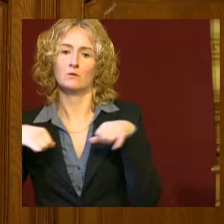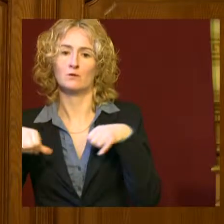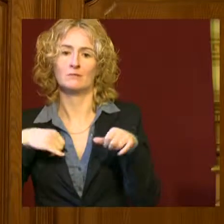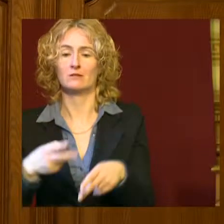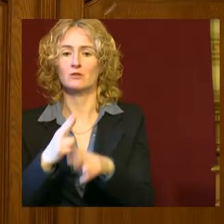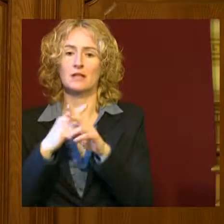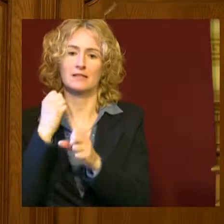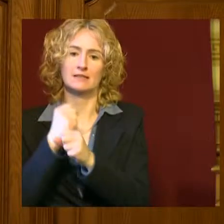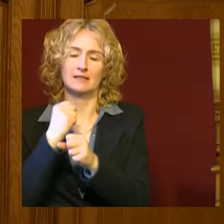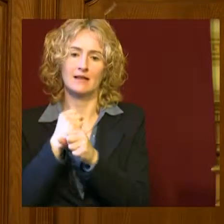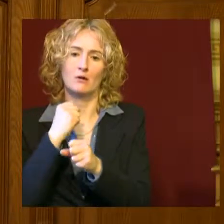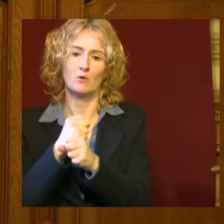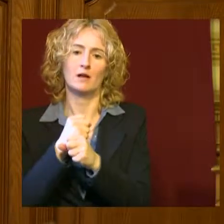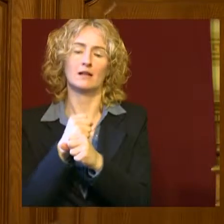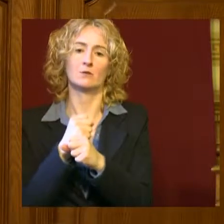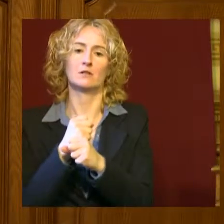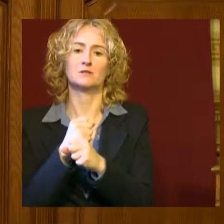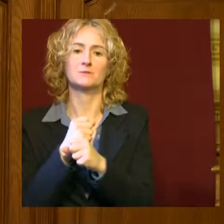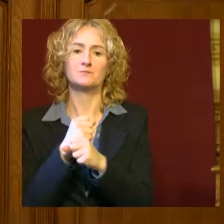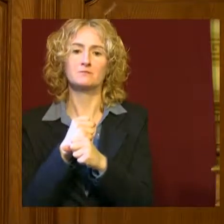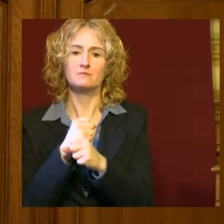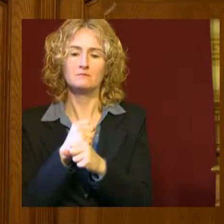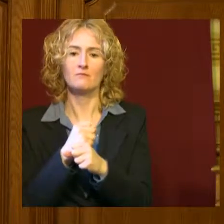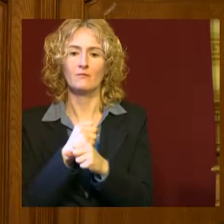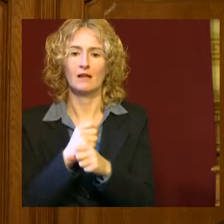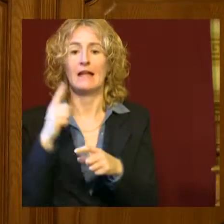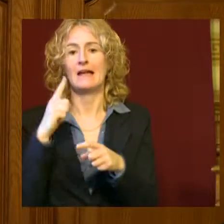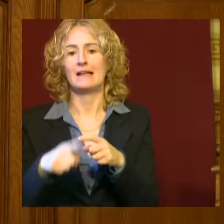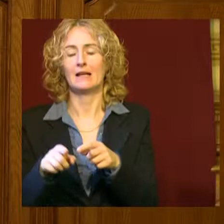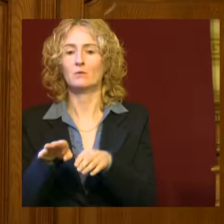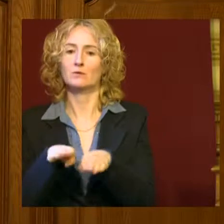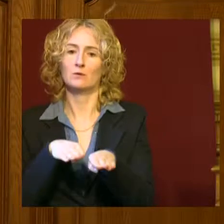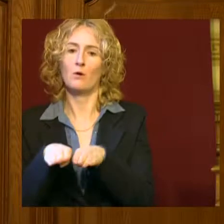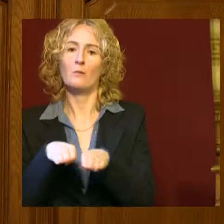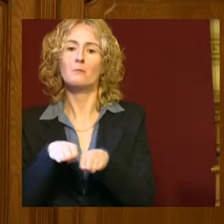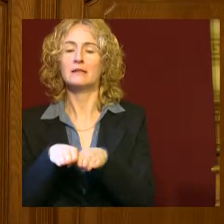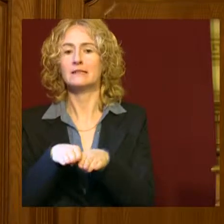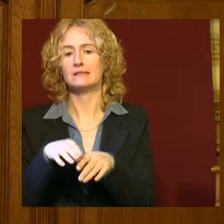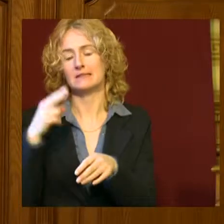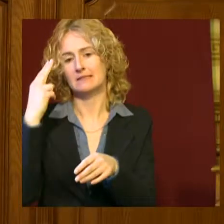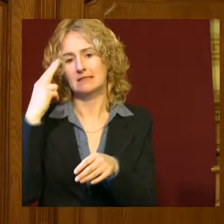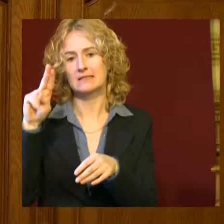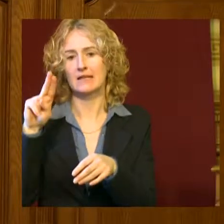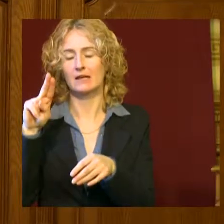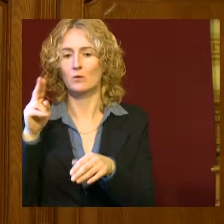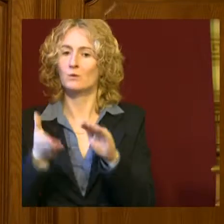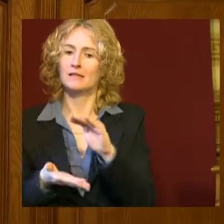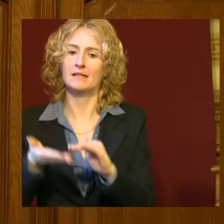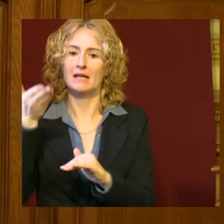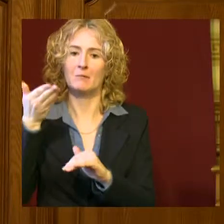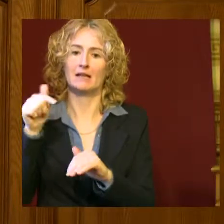értelmetlen, növeli a bűnözés kockázatát és a terrorveszélyt, veszélyezteti kultúránkat és mindennapjaink biztonságát.